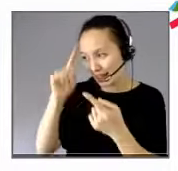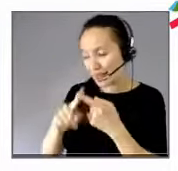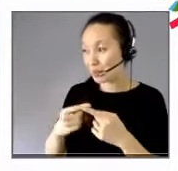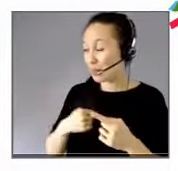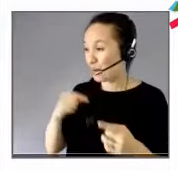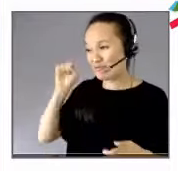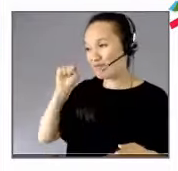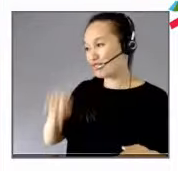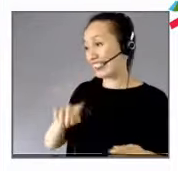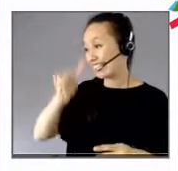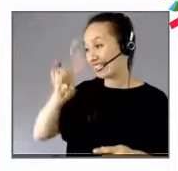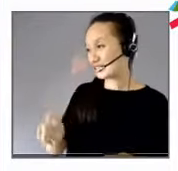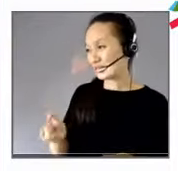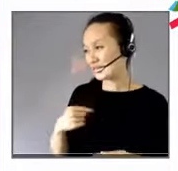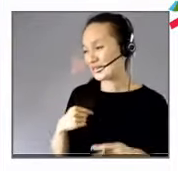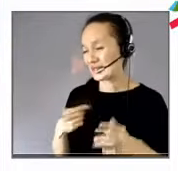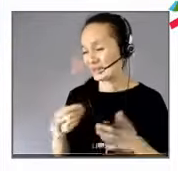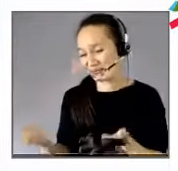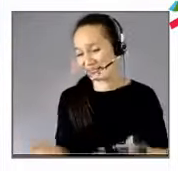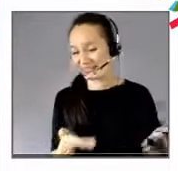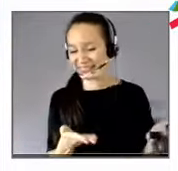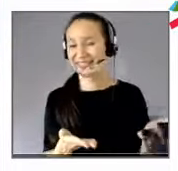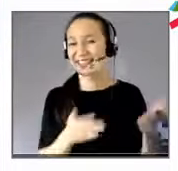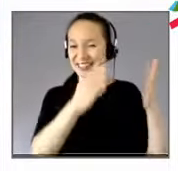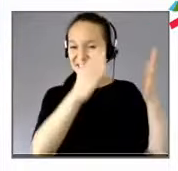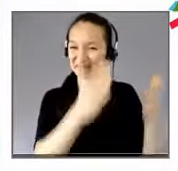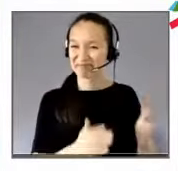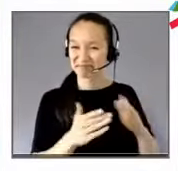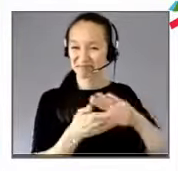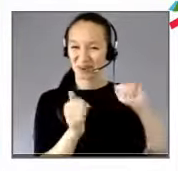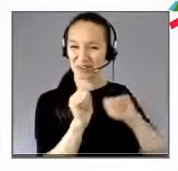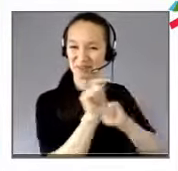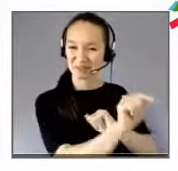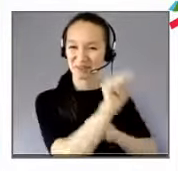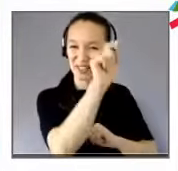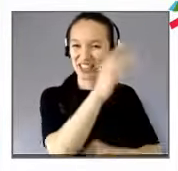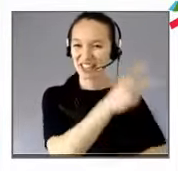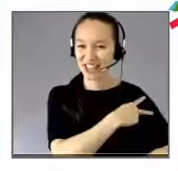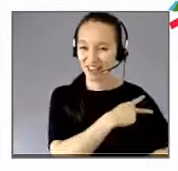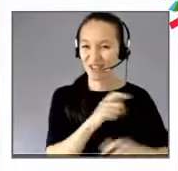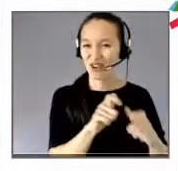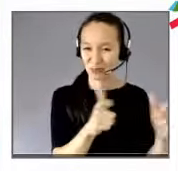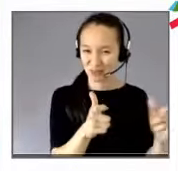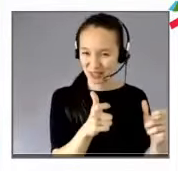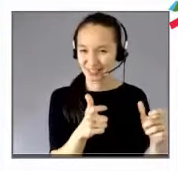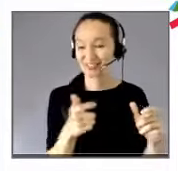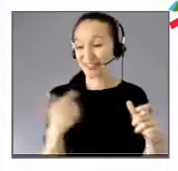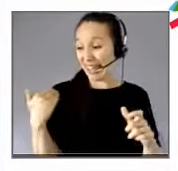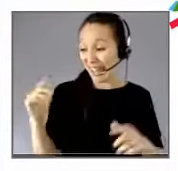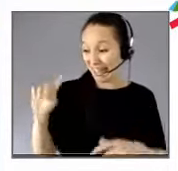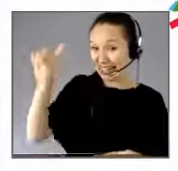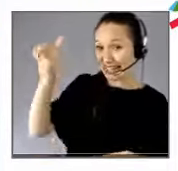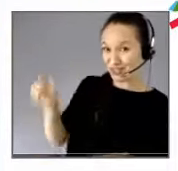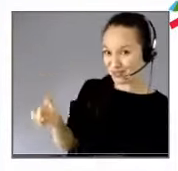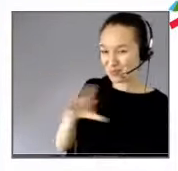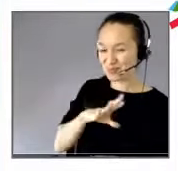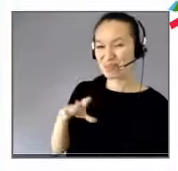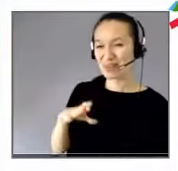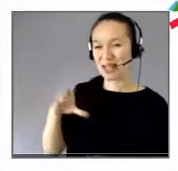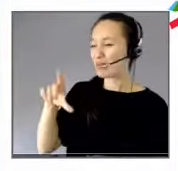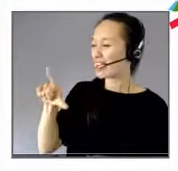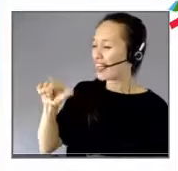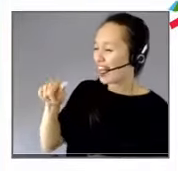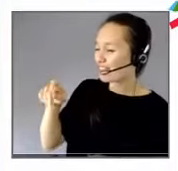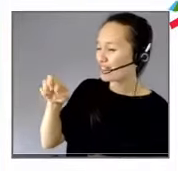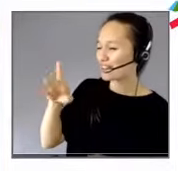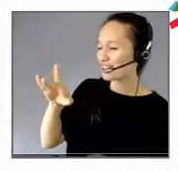de faire réagir le chef d'entreprise à cette question que je viens de poser à Cyrielle Claverie. Quelle est votre réponse ? Est-ce qu